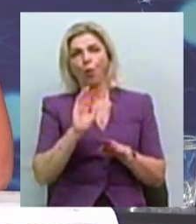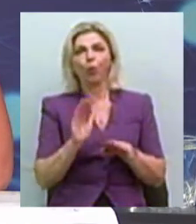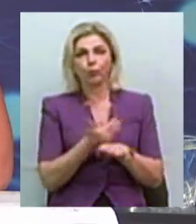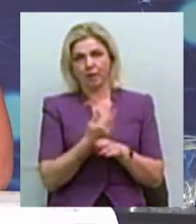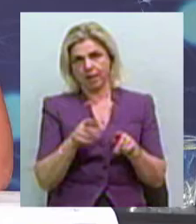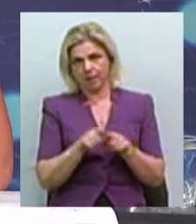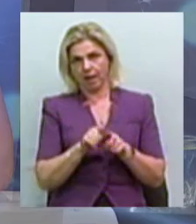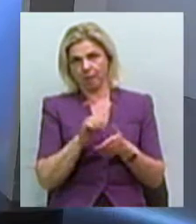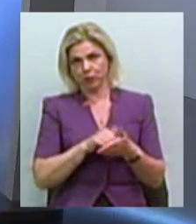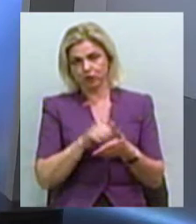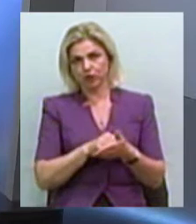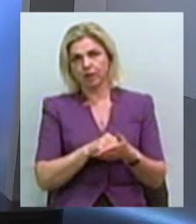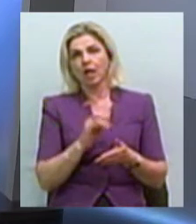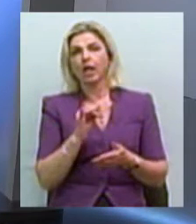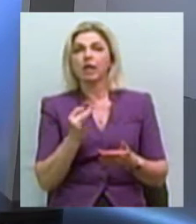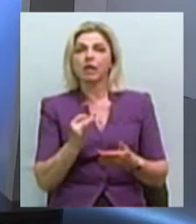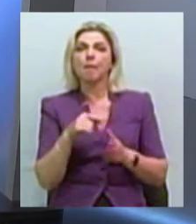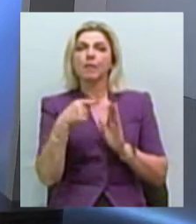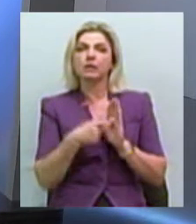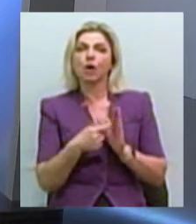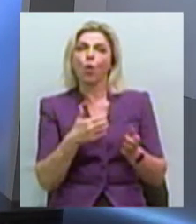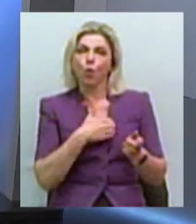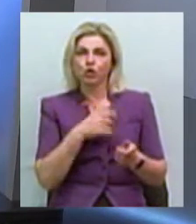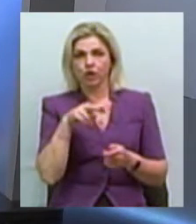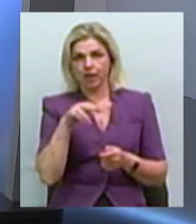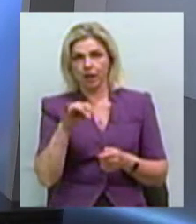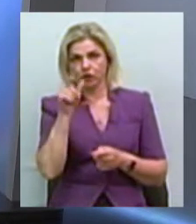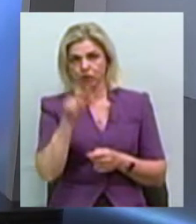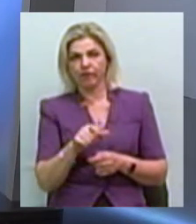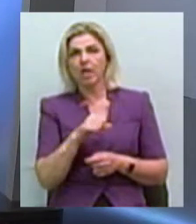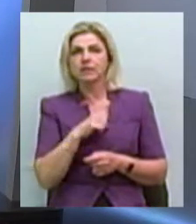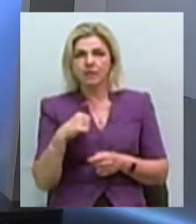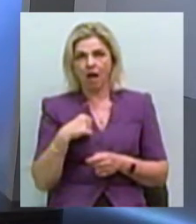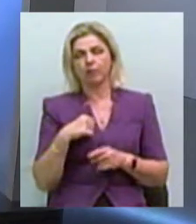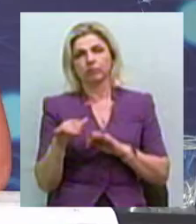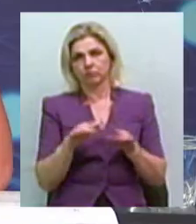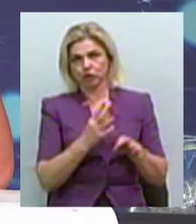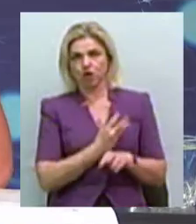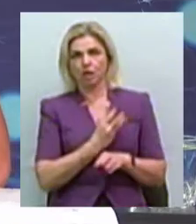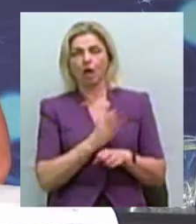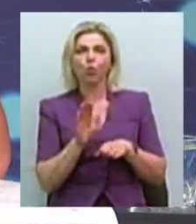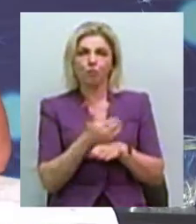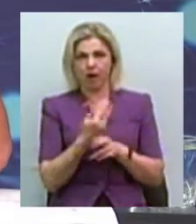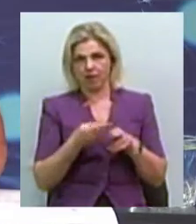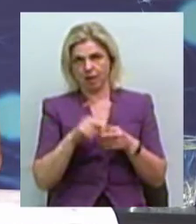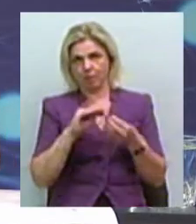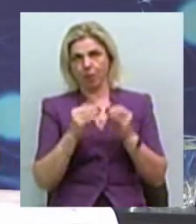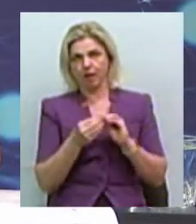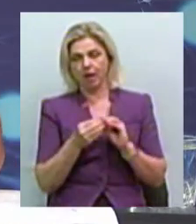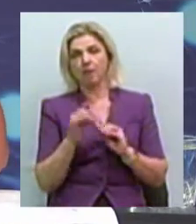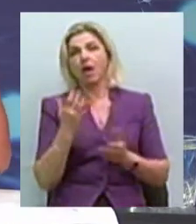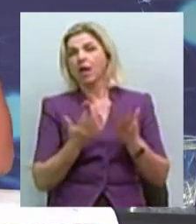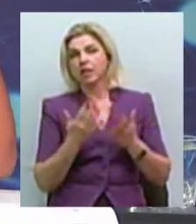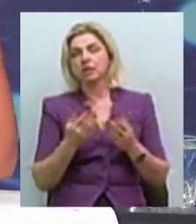питання в тому, чи бажає особа самостійно це проходити. Якщо особа, наприклад, не бажає, тоді ми кажемо, що відповідно до нового